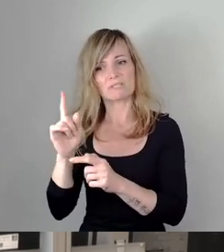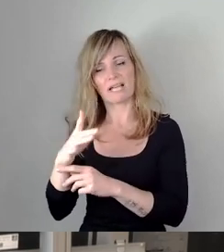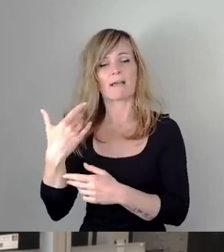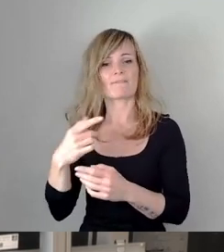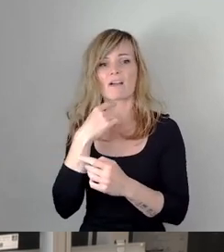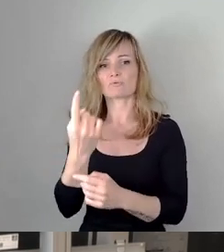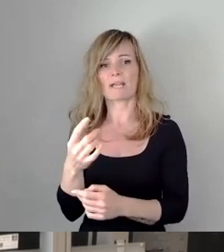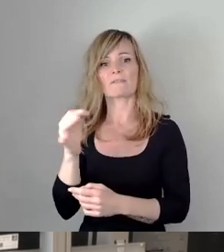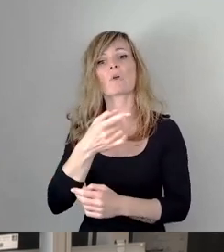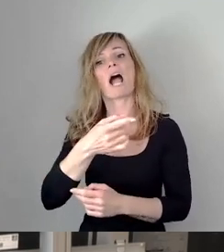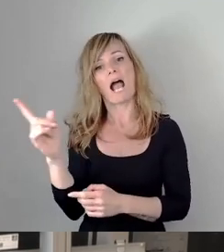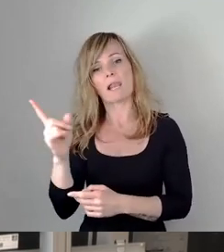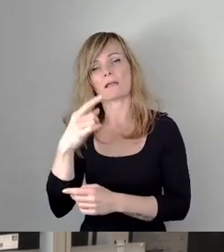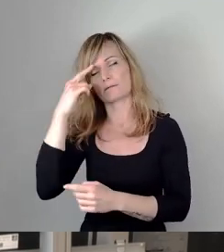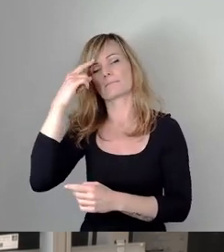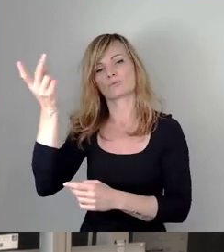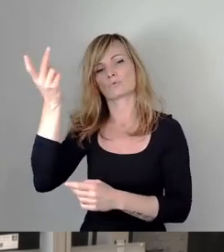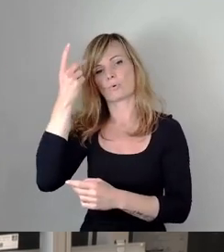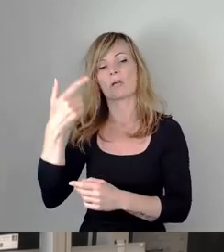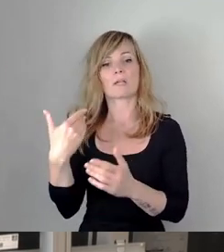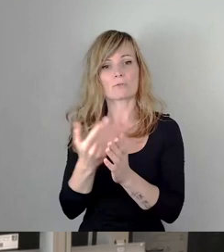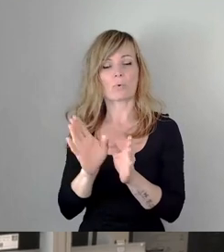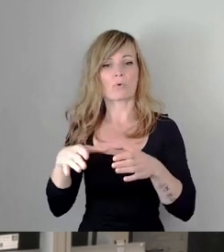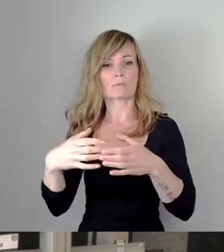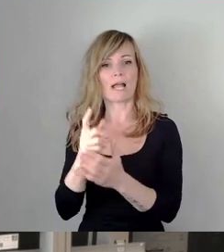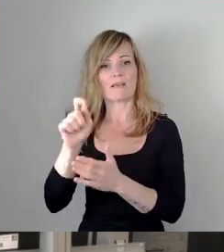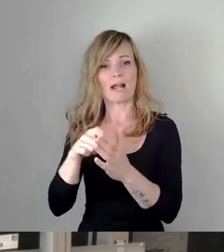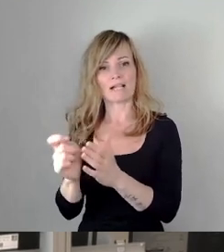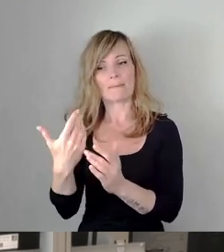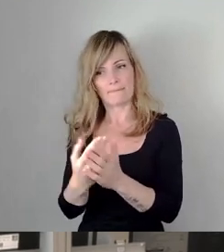besinnt, welches sie ihren Wählern im Kommunalwahlkampf gegeben hat. Vielen Dank.